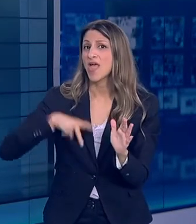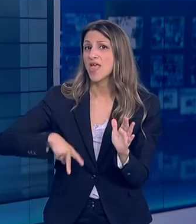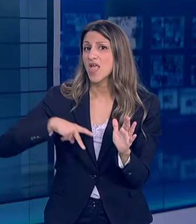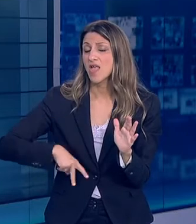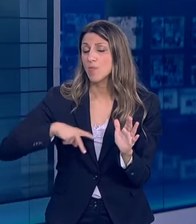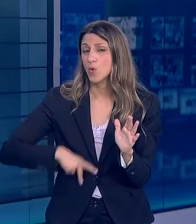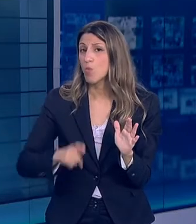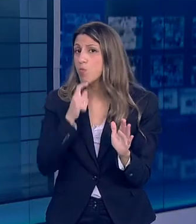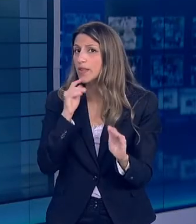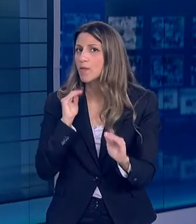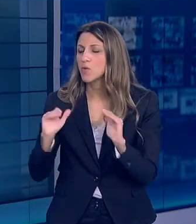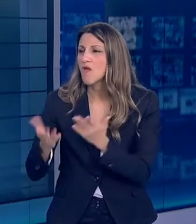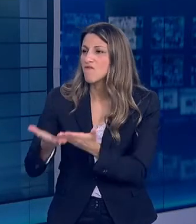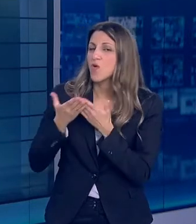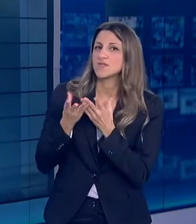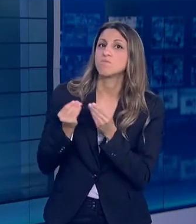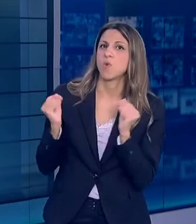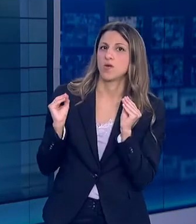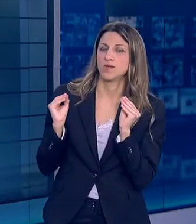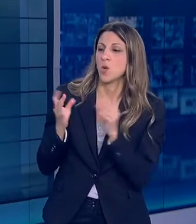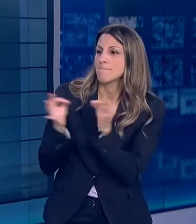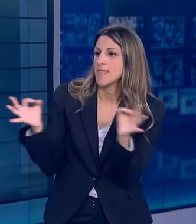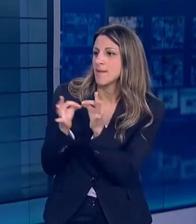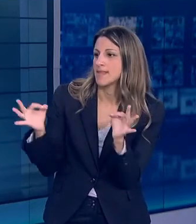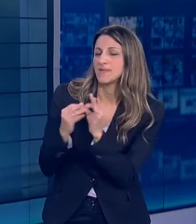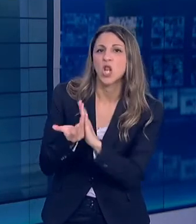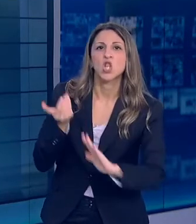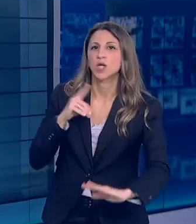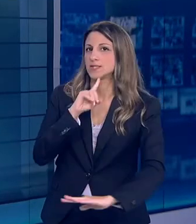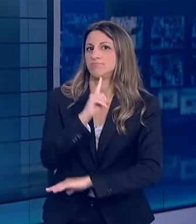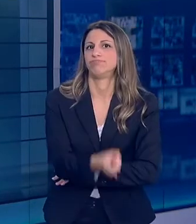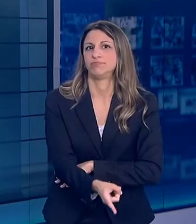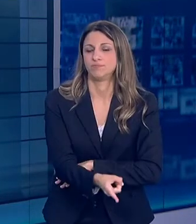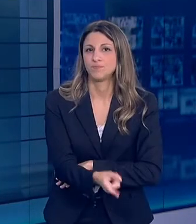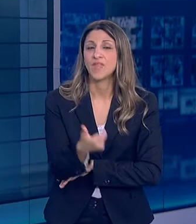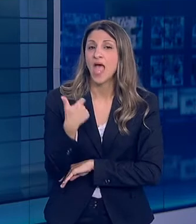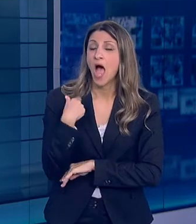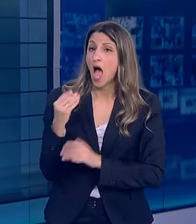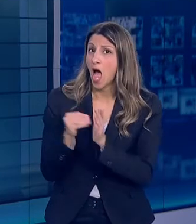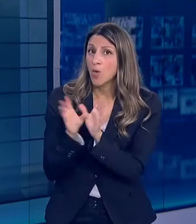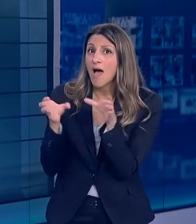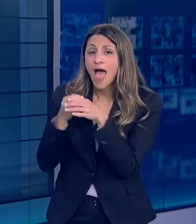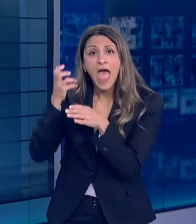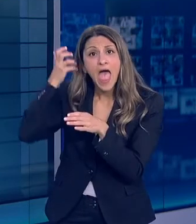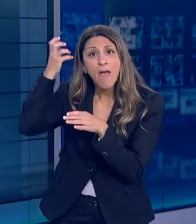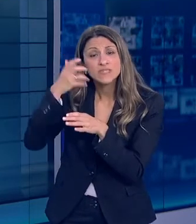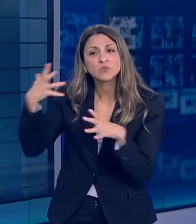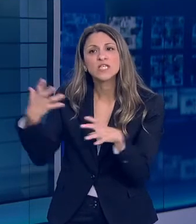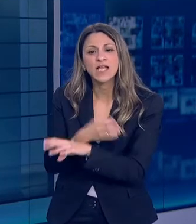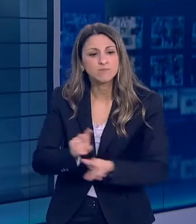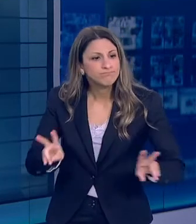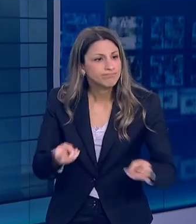πολύ σε αυτή τη μάχη απέναντι στον ιό αλλά και των ερευνητών μας για να αναγνωρίσουμε τις καλύτερες μεθόδους διάγνωσης πρόληψης και θεραπείας